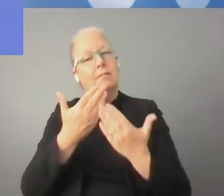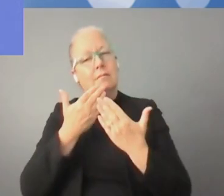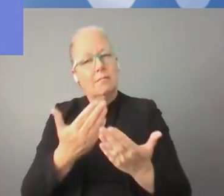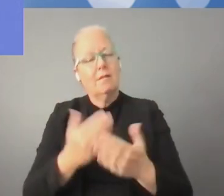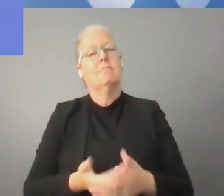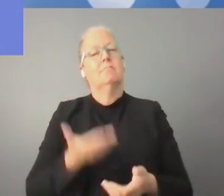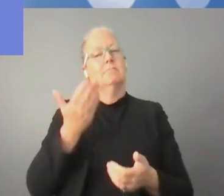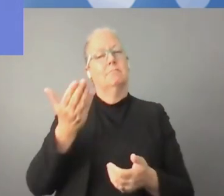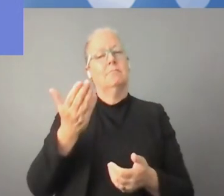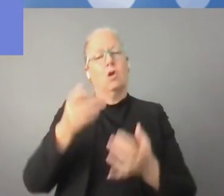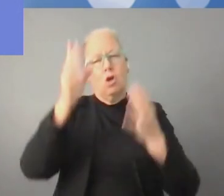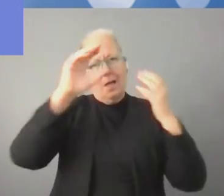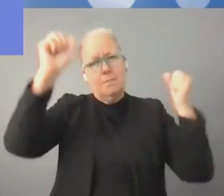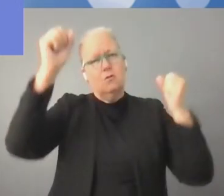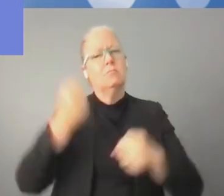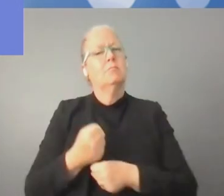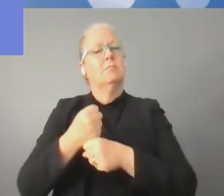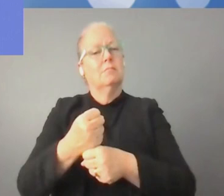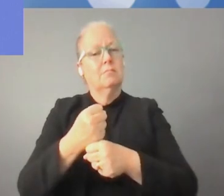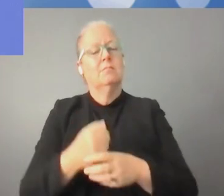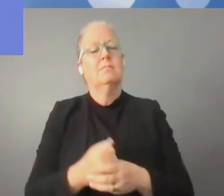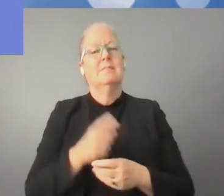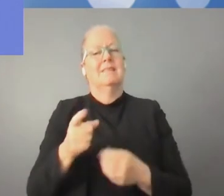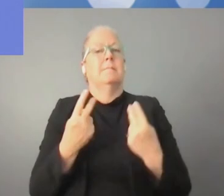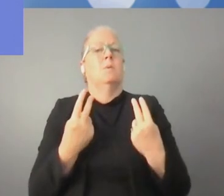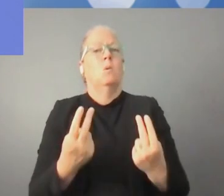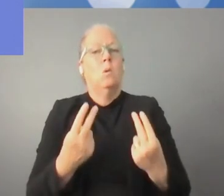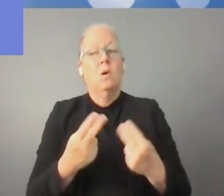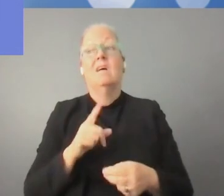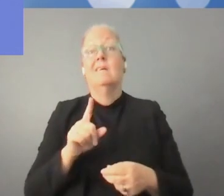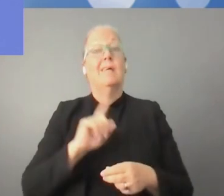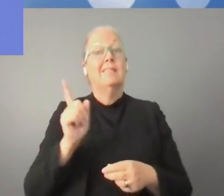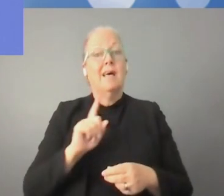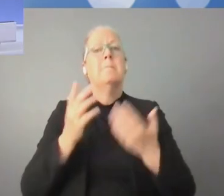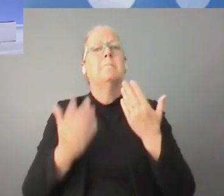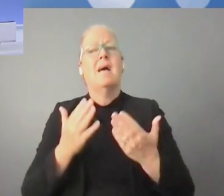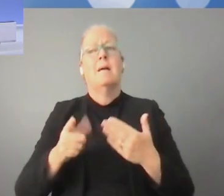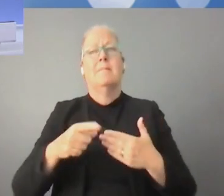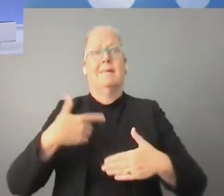شكراً على هذه الإجابة. إذن الضوابط